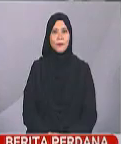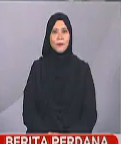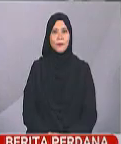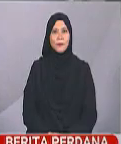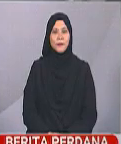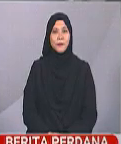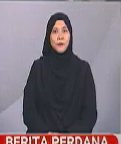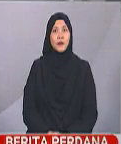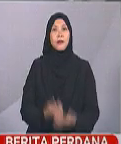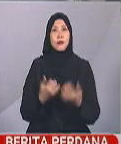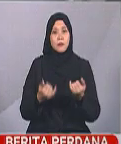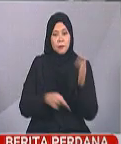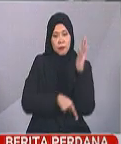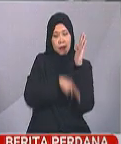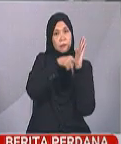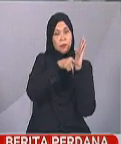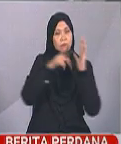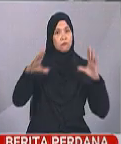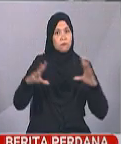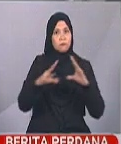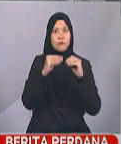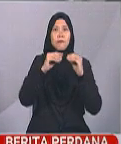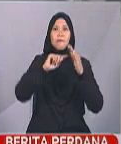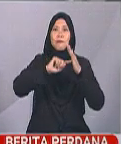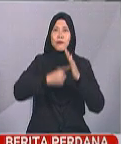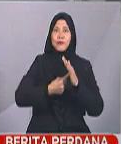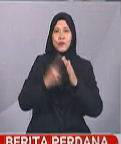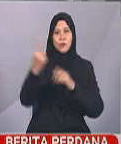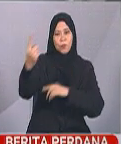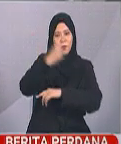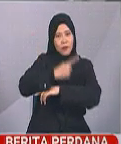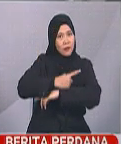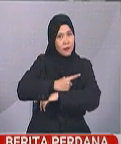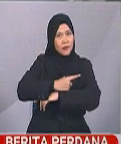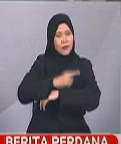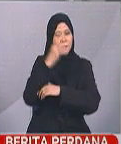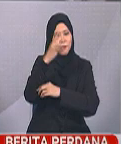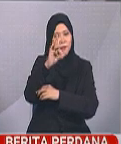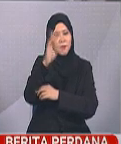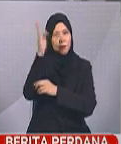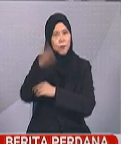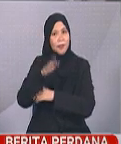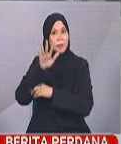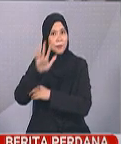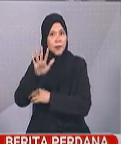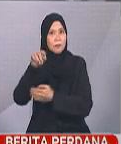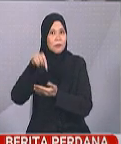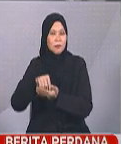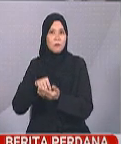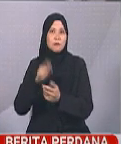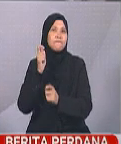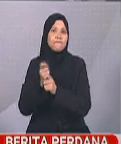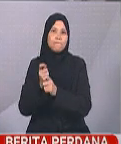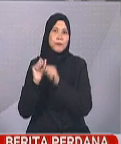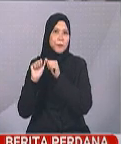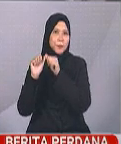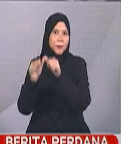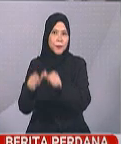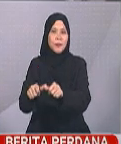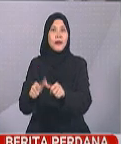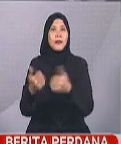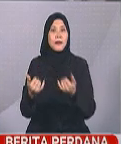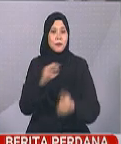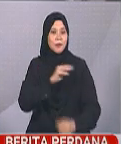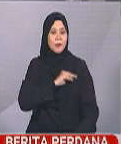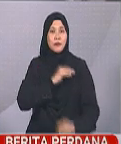Sidang Parlimen yang dijadwalkan berlangsung hanya satu hari sahaja pada 18 Mei ini wajar dikekalkan. Menteri